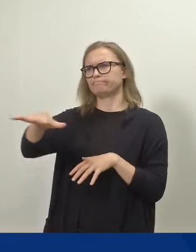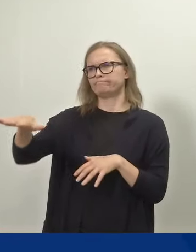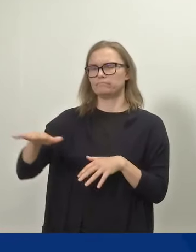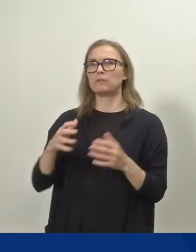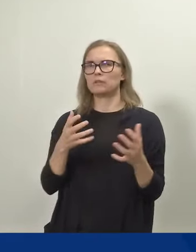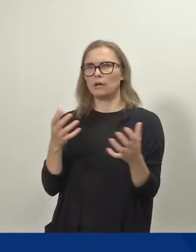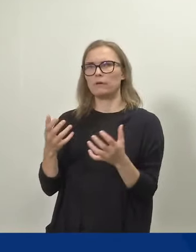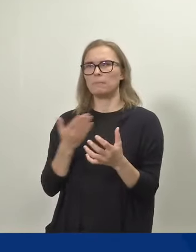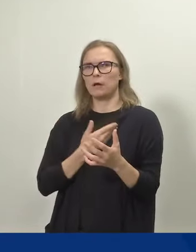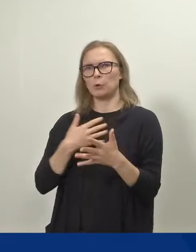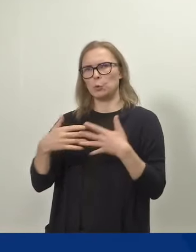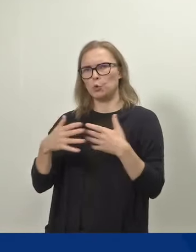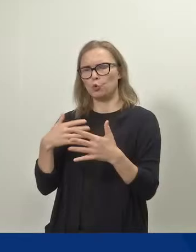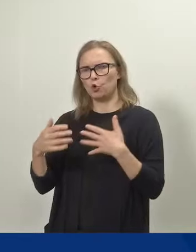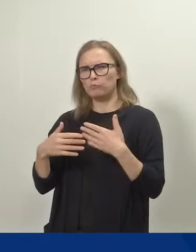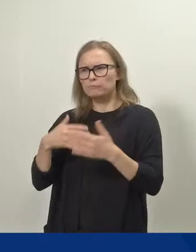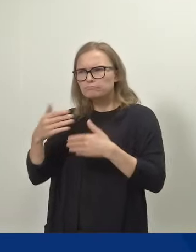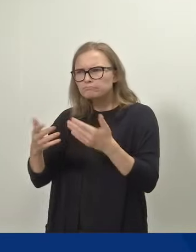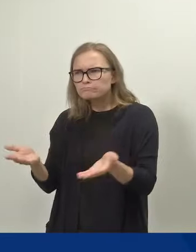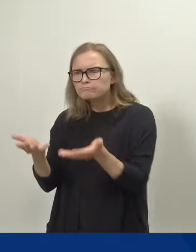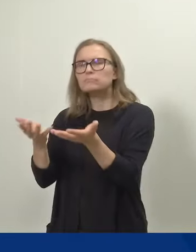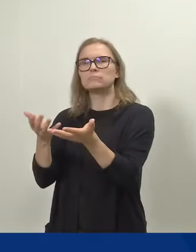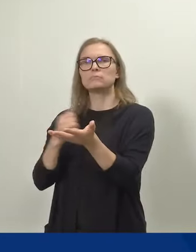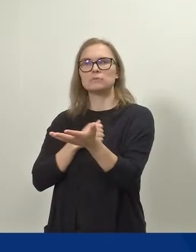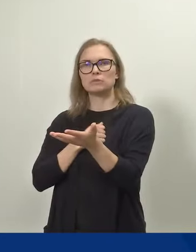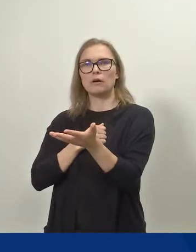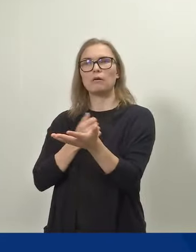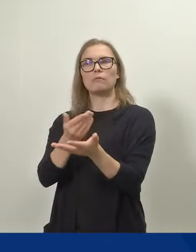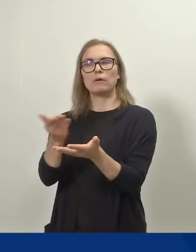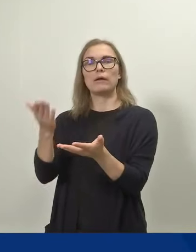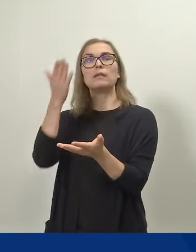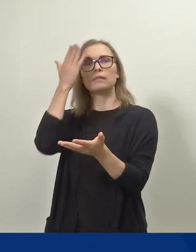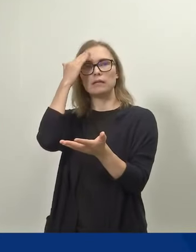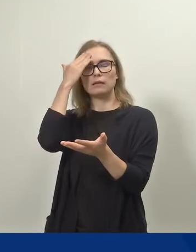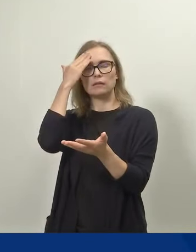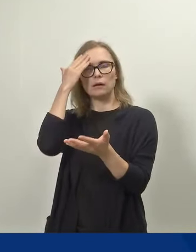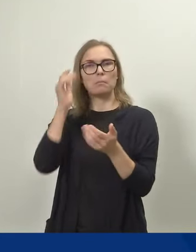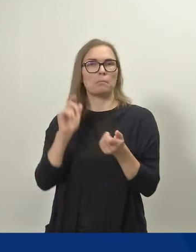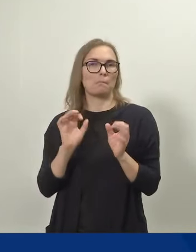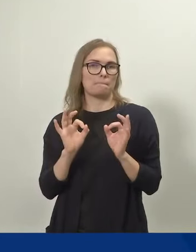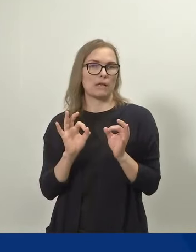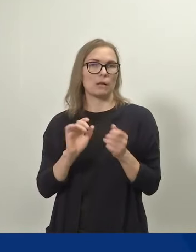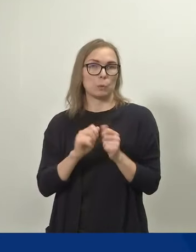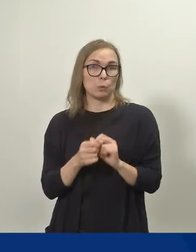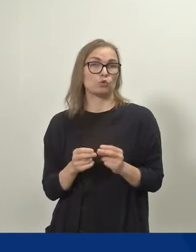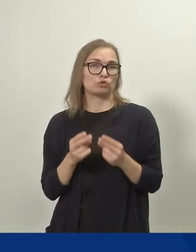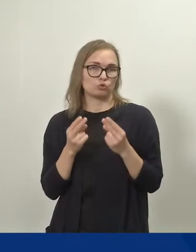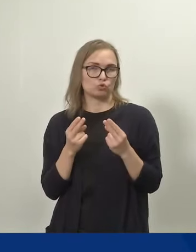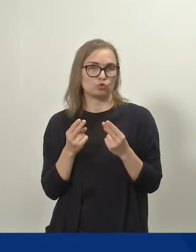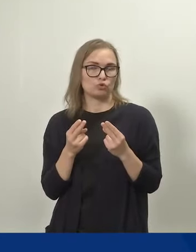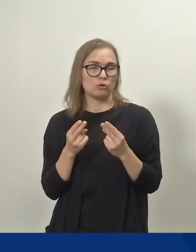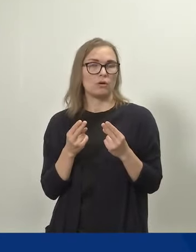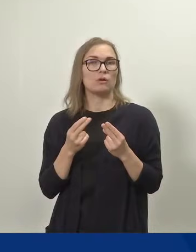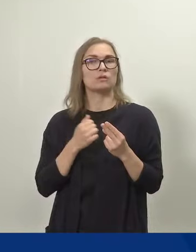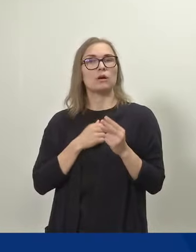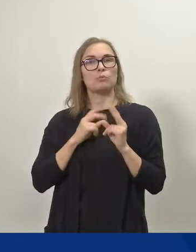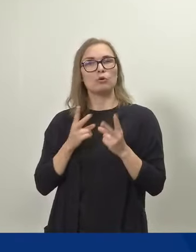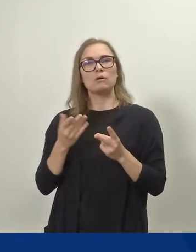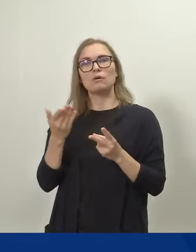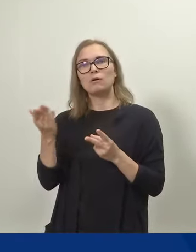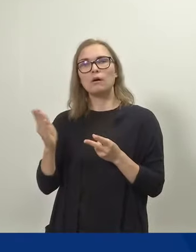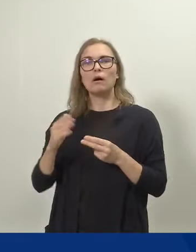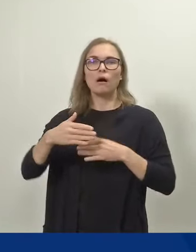toimenpiteitä, jotta tämä ikään kuin tietoisuus tästä uudistuksesta ja myös ne asenteet ja ne